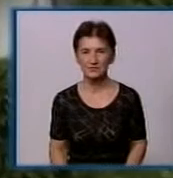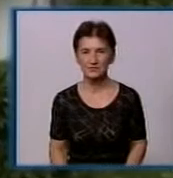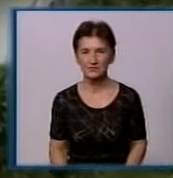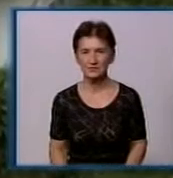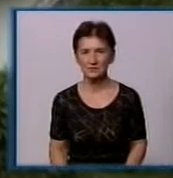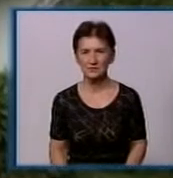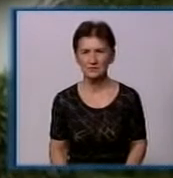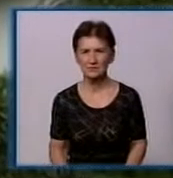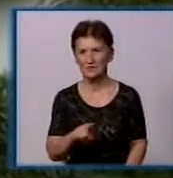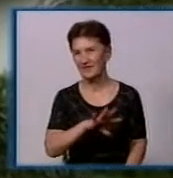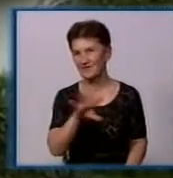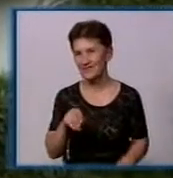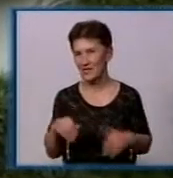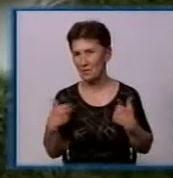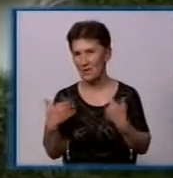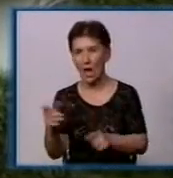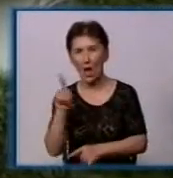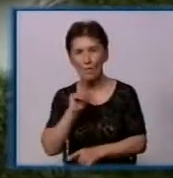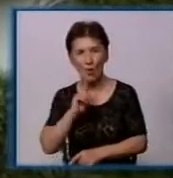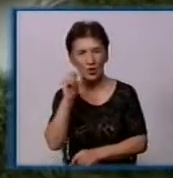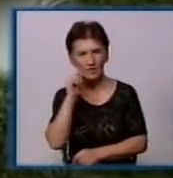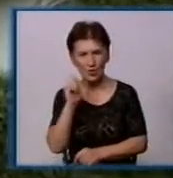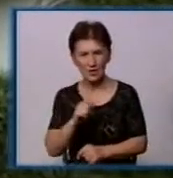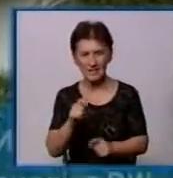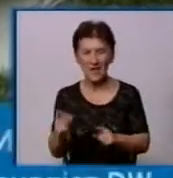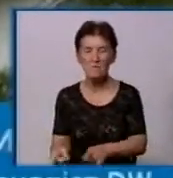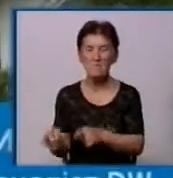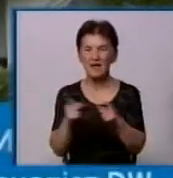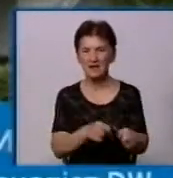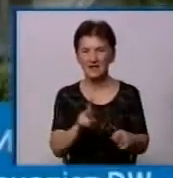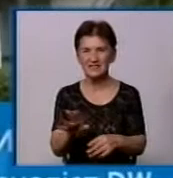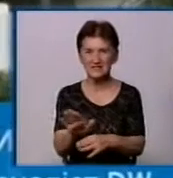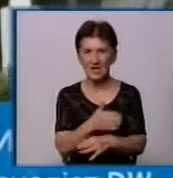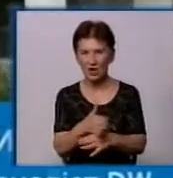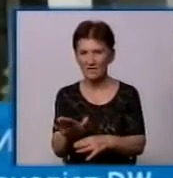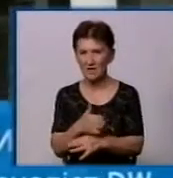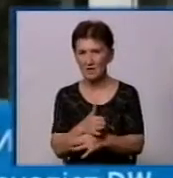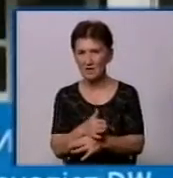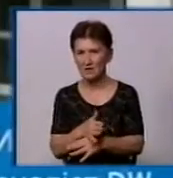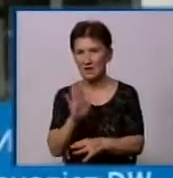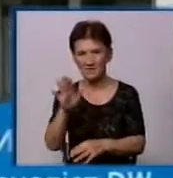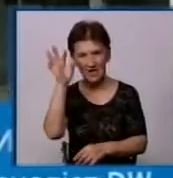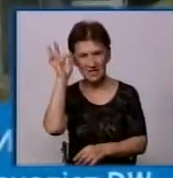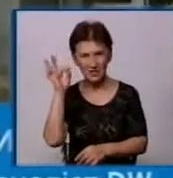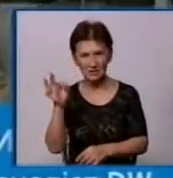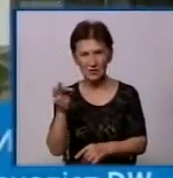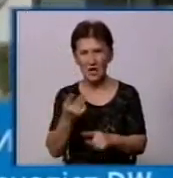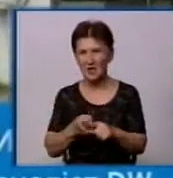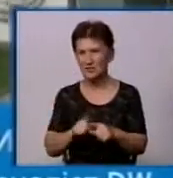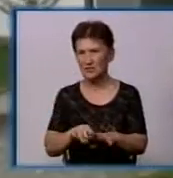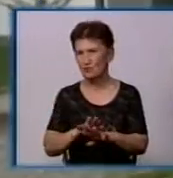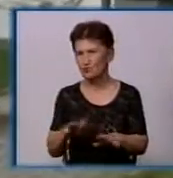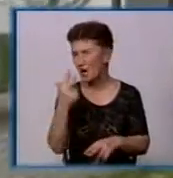Друзі, всім привіт! Поки в Україні відбувається перехід до сортування і переробки сміття, в Німеччині це вже буде на